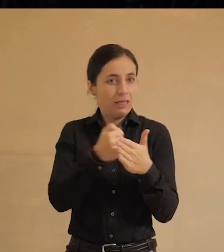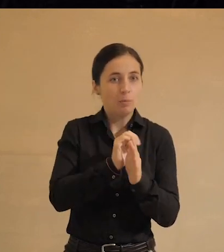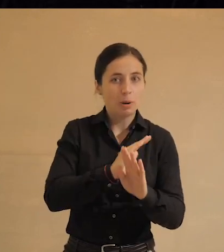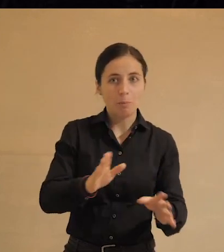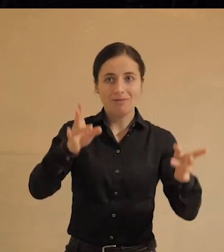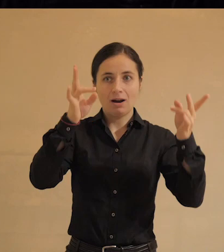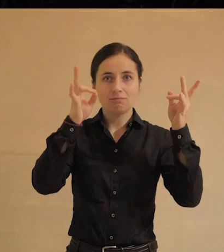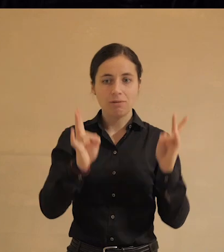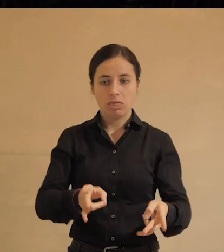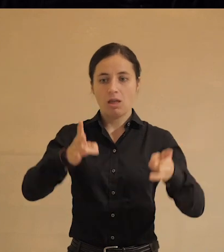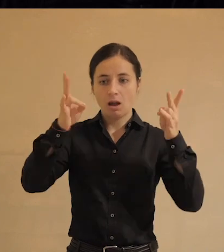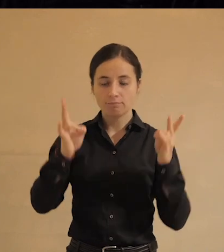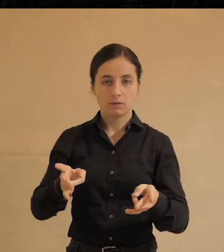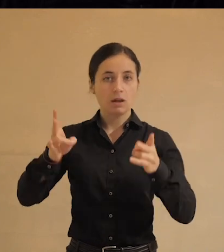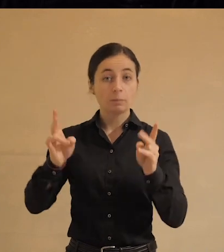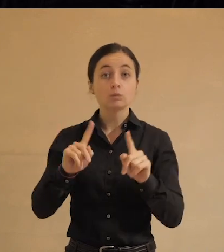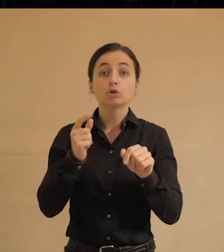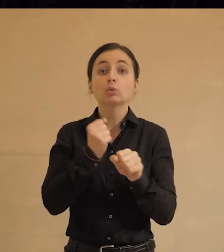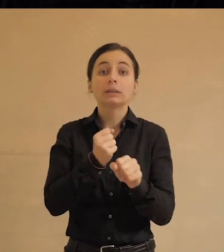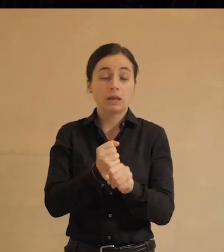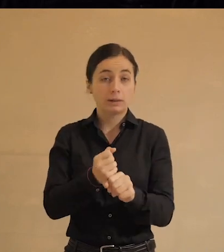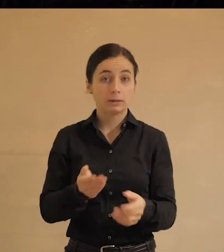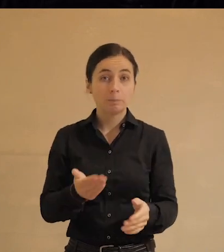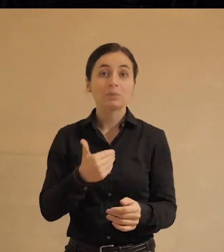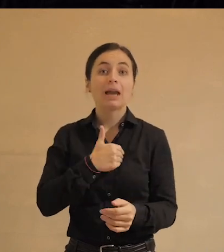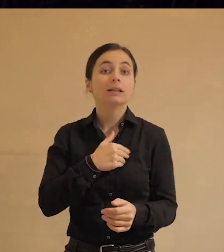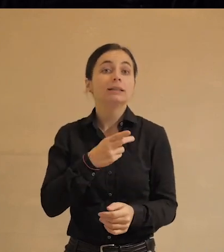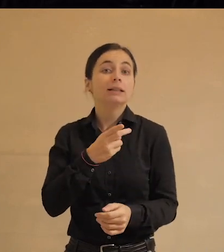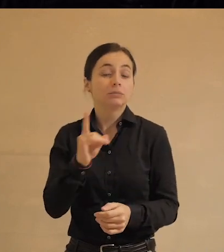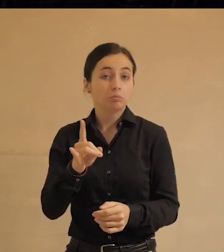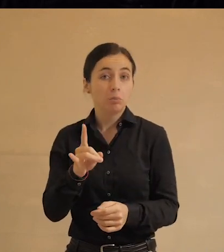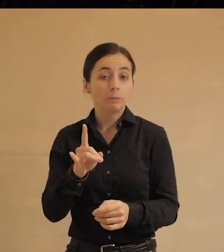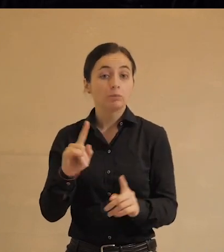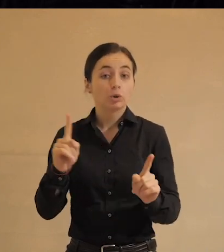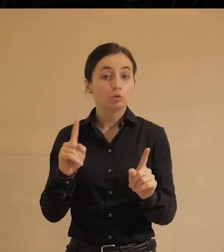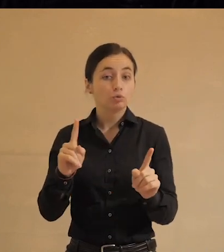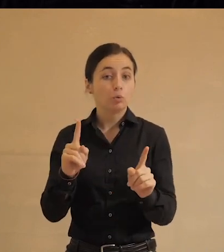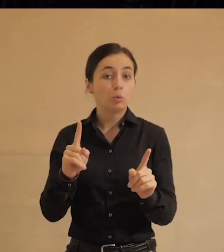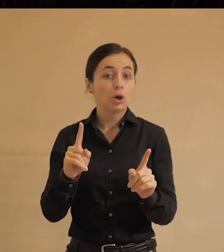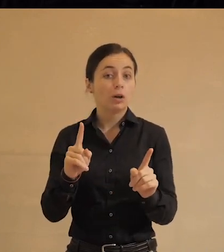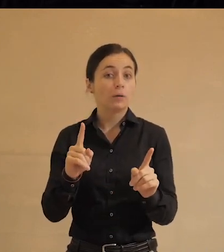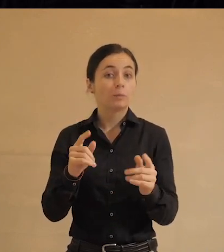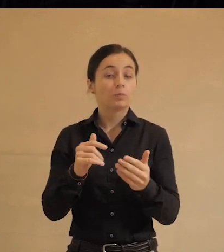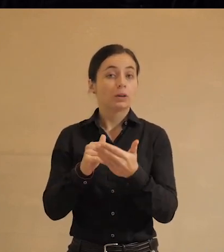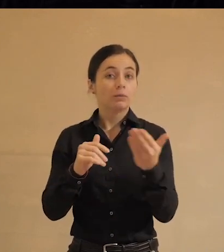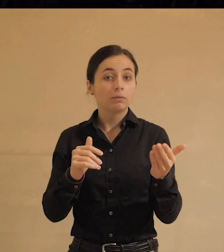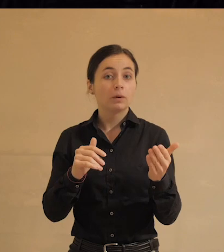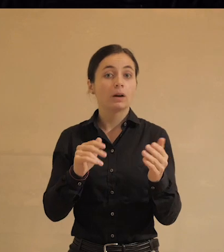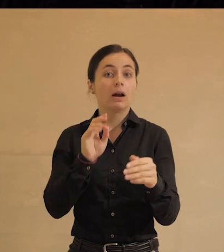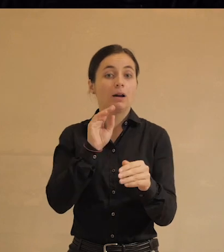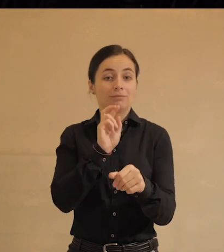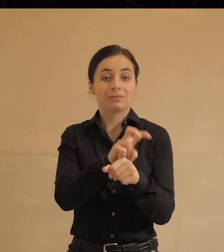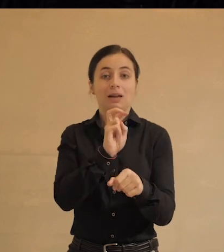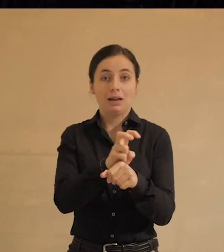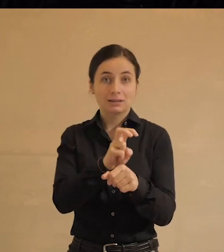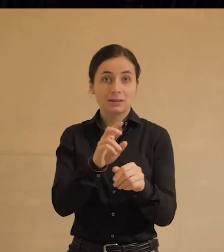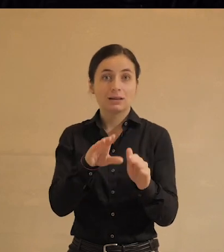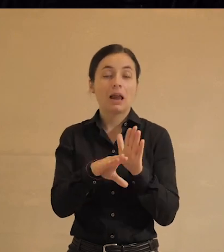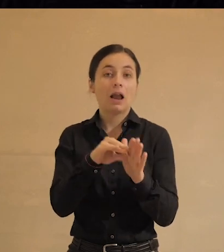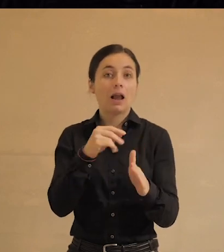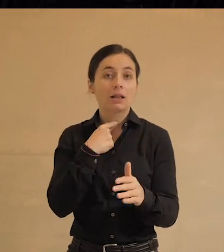беда. Значит, что с этим делать? Ну, хотелось бы, чтобы все-таки вы, ну, хоть ходили бы голосовать иногда.